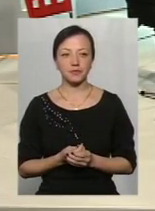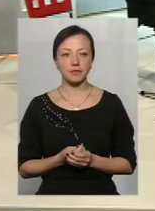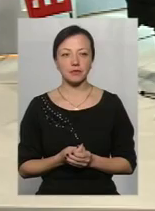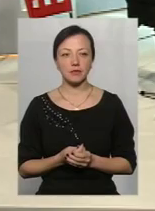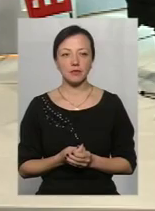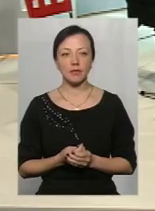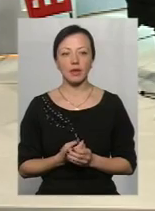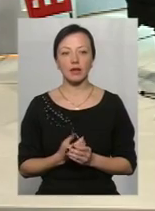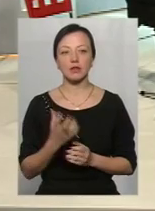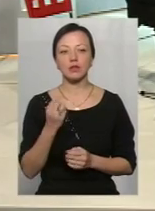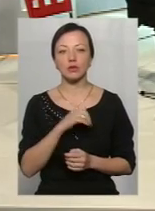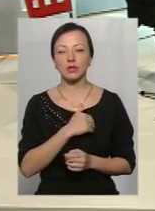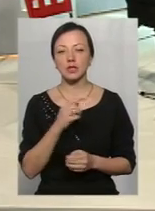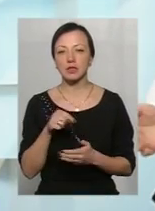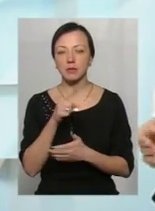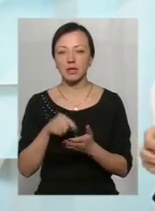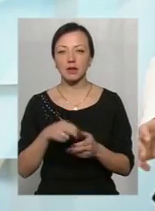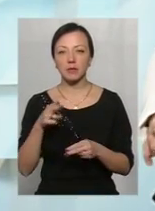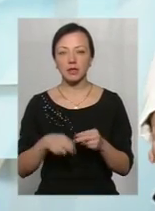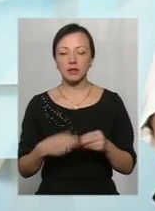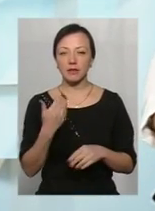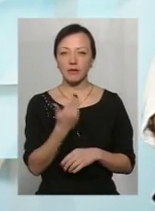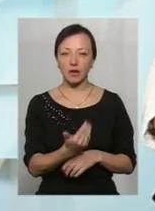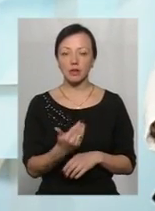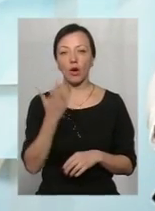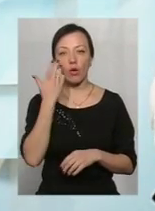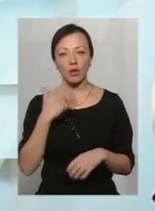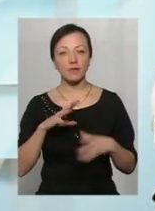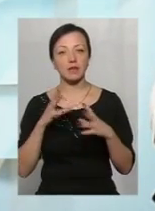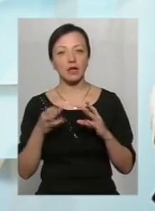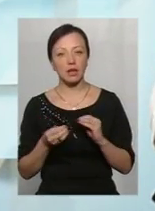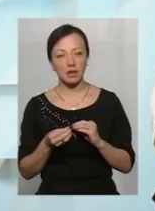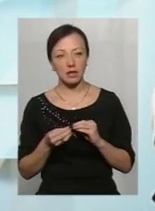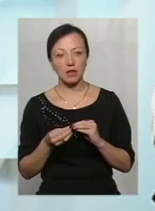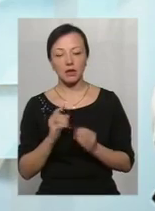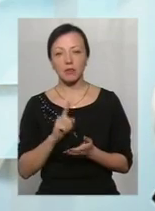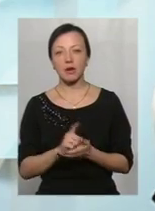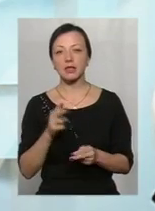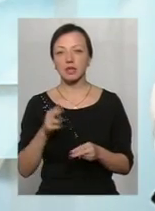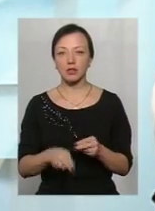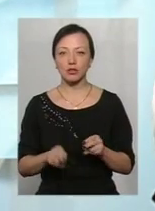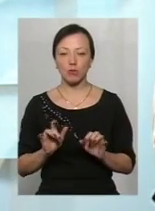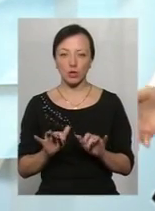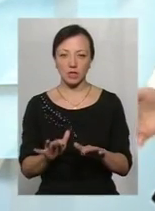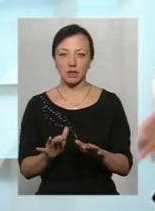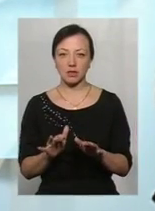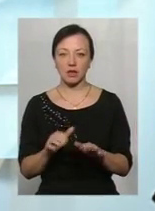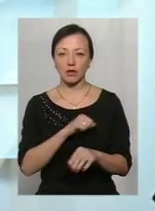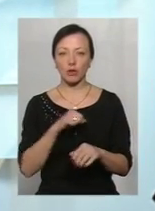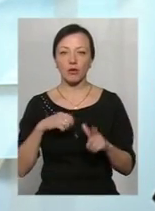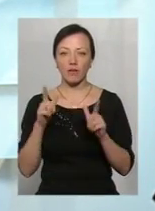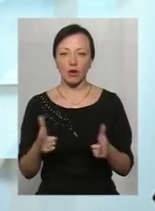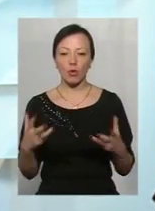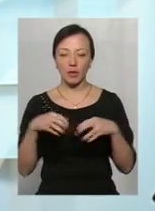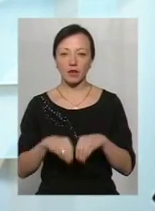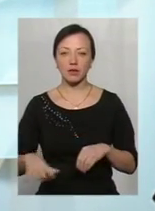Ще хотіла тоді запитати наприкінець у вас, пане Ігор, коли взагалі має закінчитись процес добровольного об